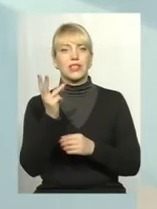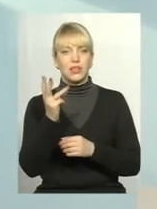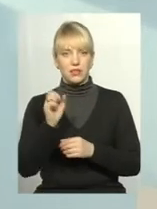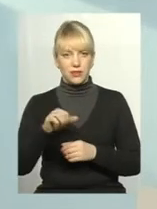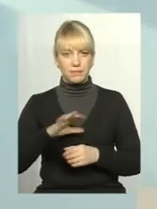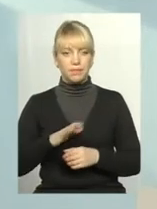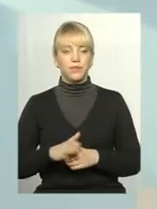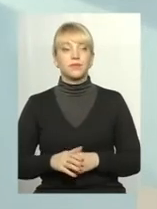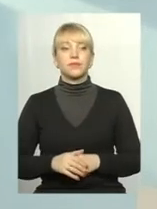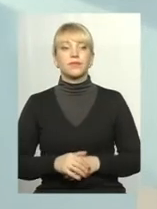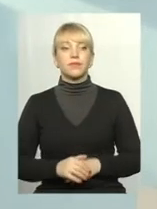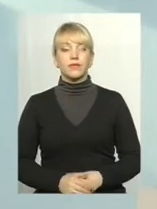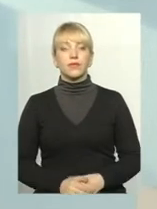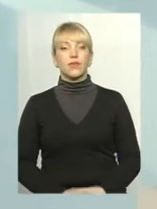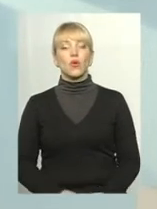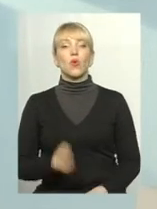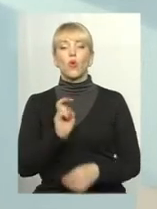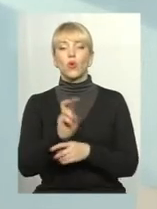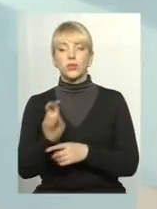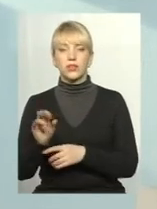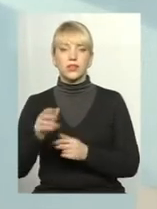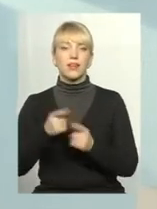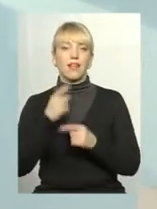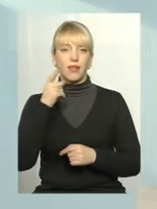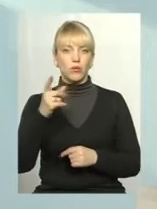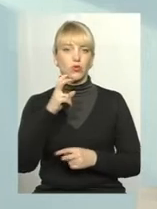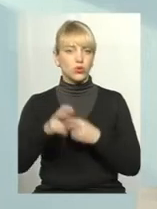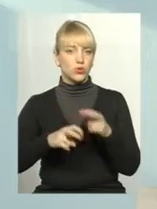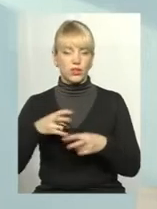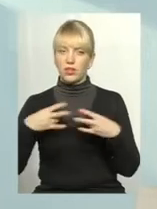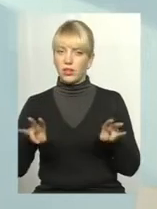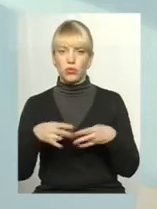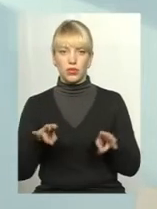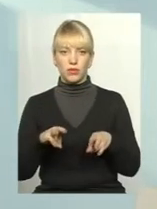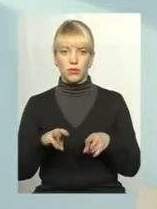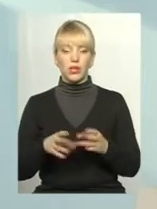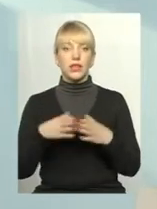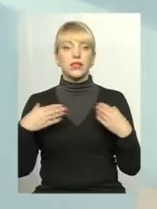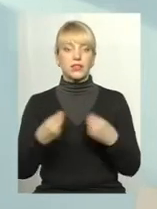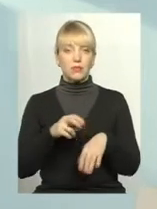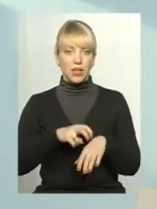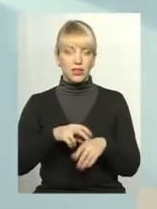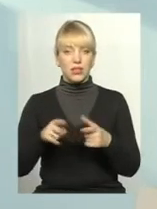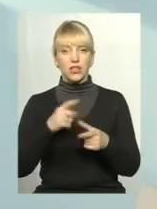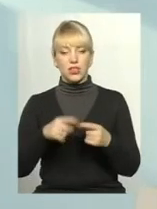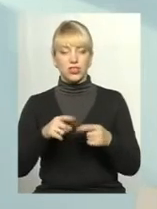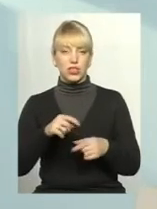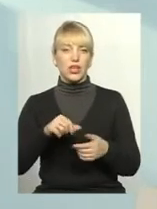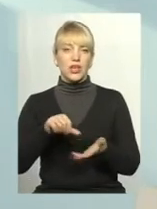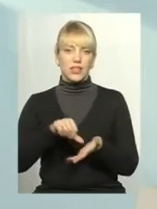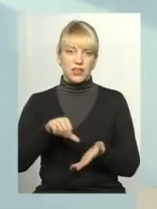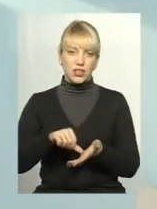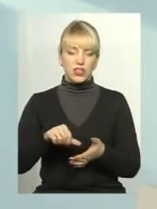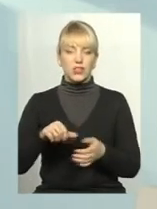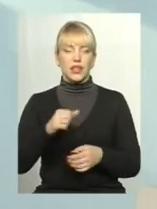ходити далеко і шукати не потрібно. Сімейний лікар, чи дільничий терапевт, чи дільничий